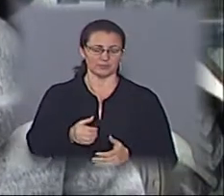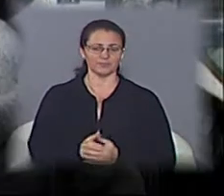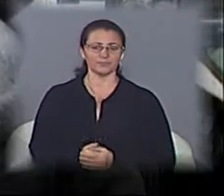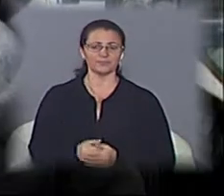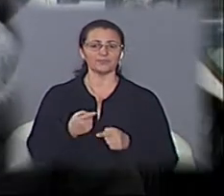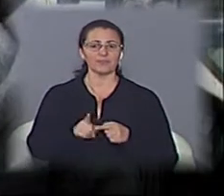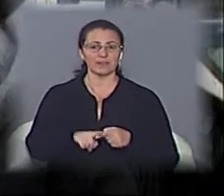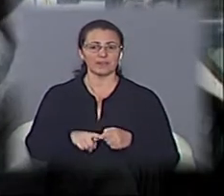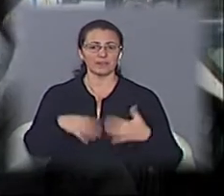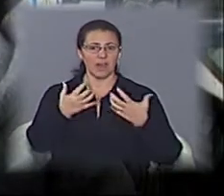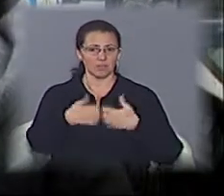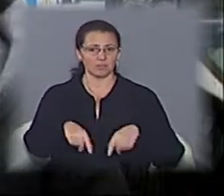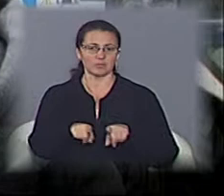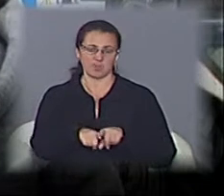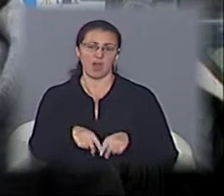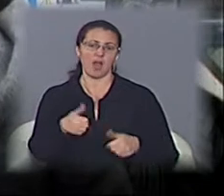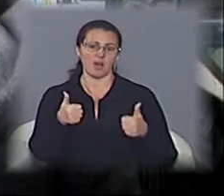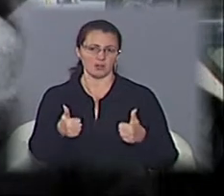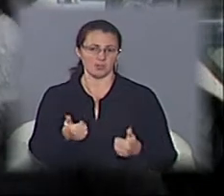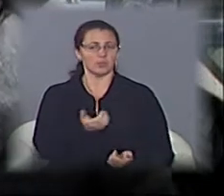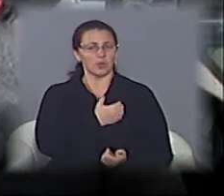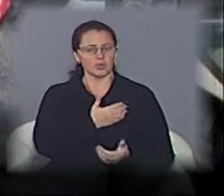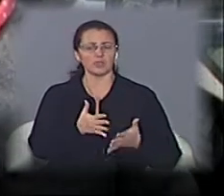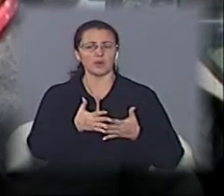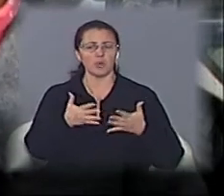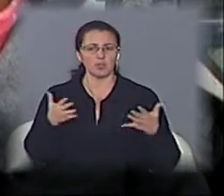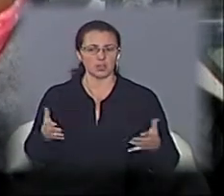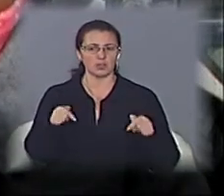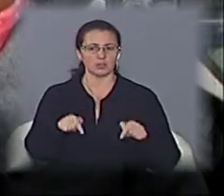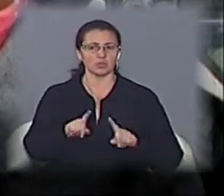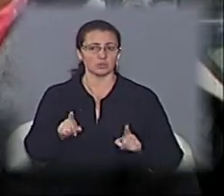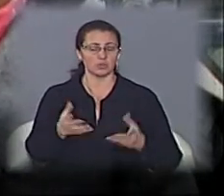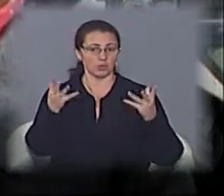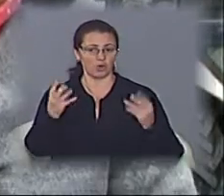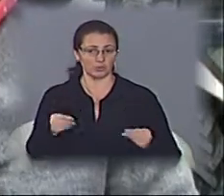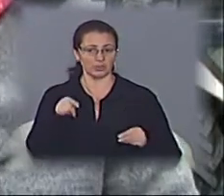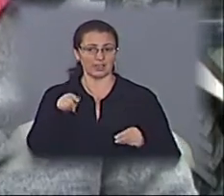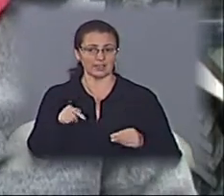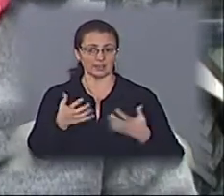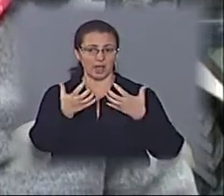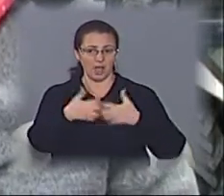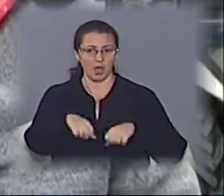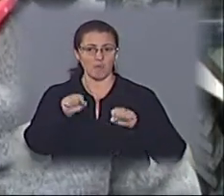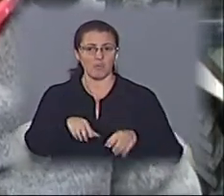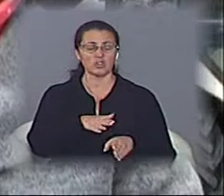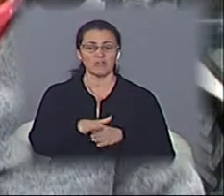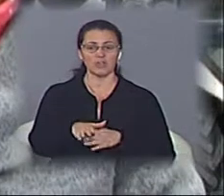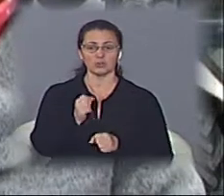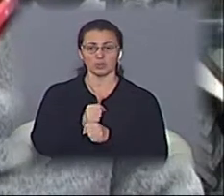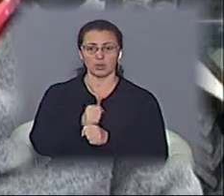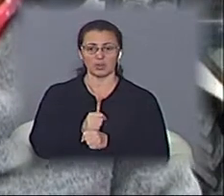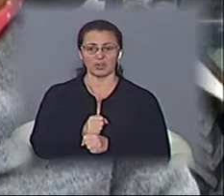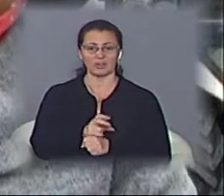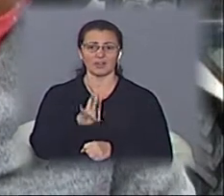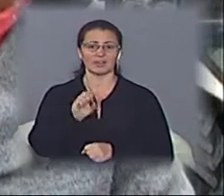досить добра, але хотілося б більше, тому що в день вона може виконати робіт на